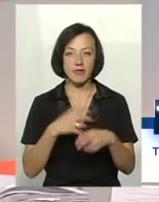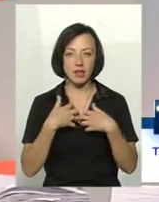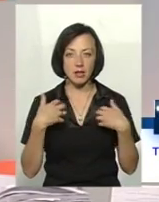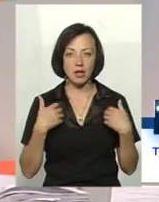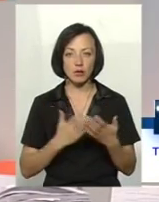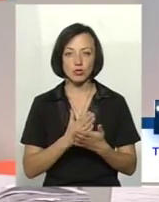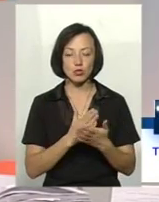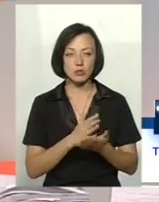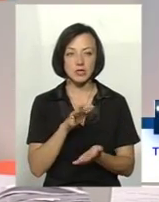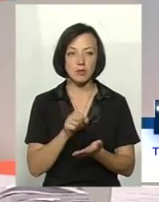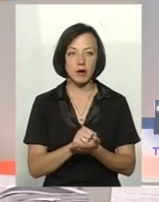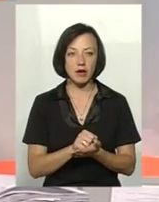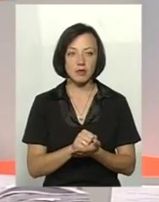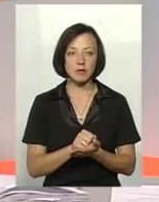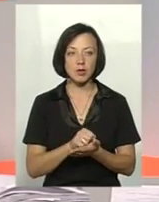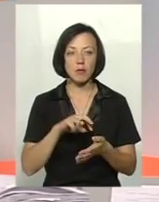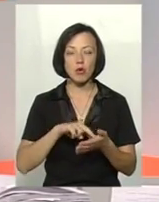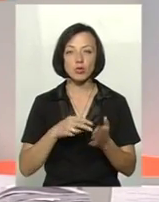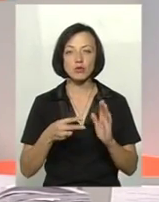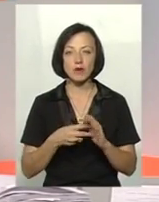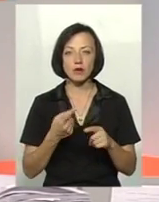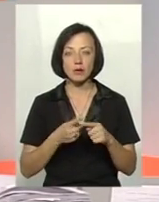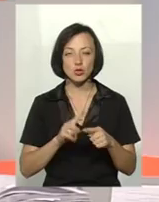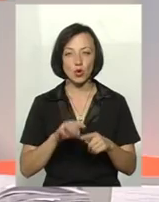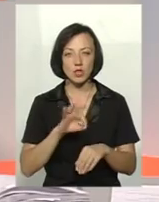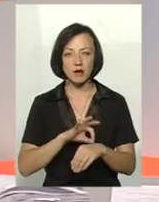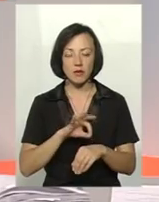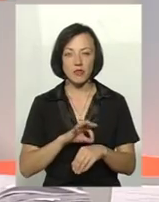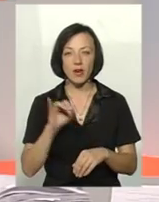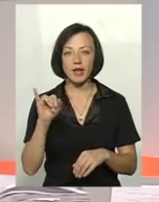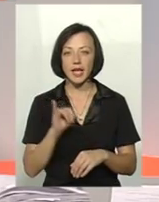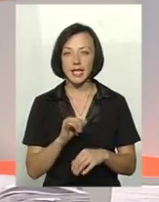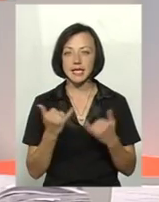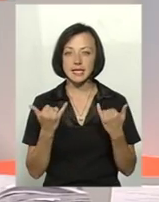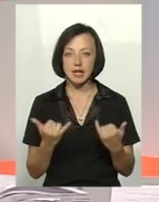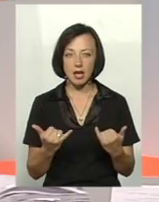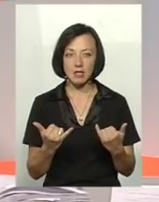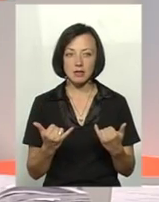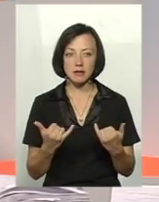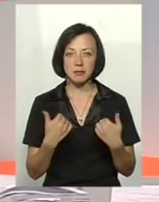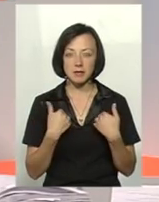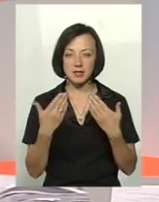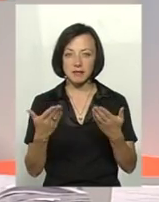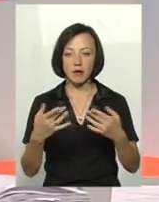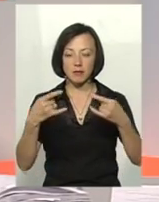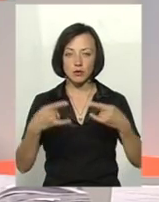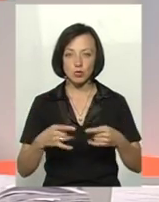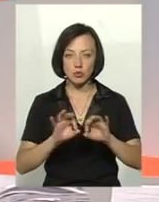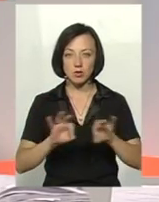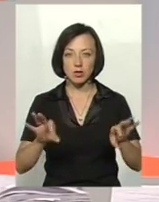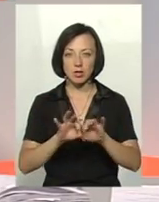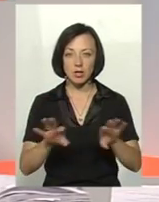займаємося прогнозуванням цього захворювання, так? І, значить, зараз ми з вами знаходимося в студії для того, щоб